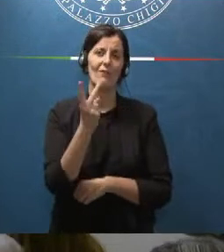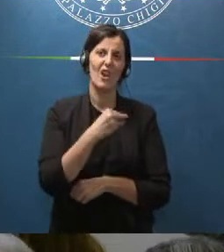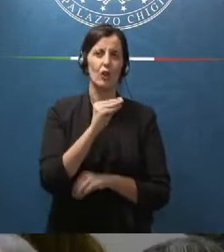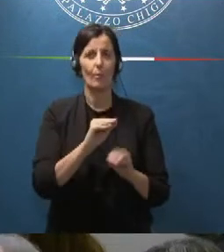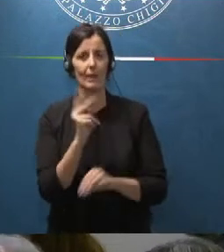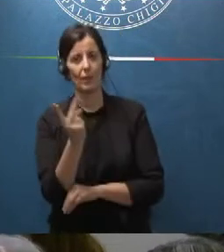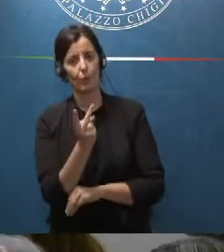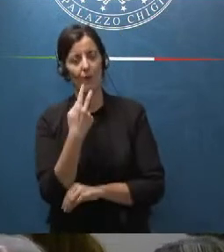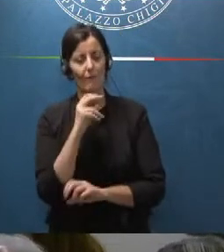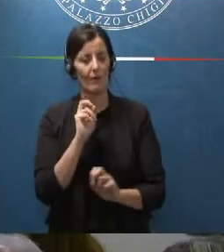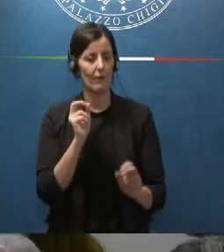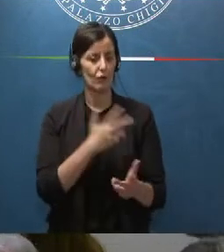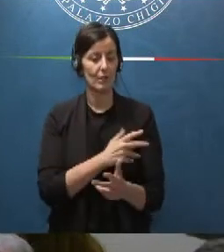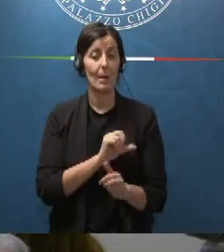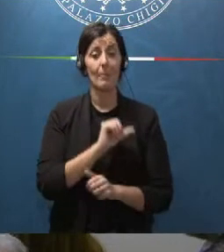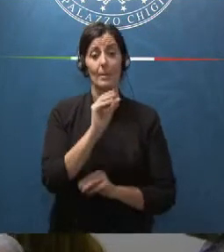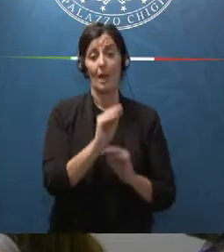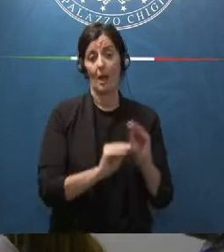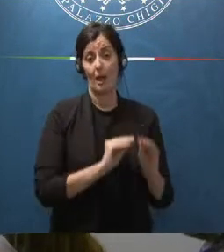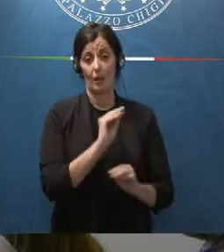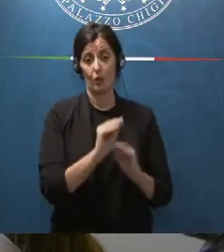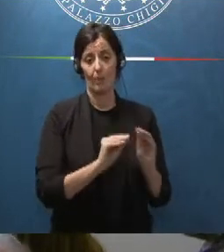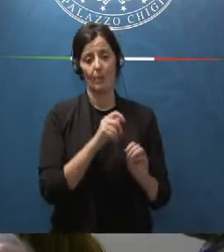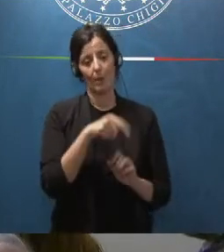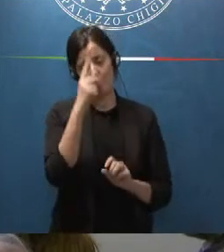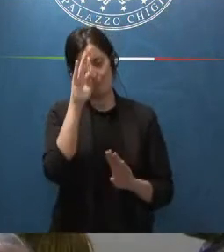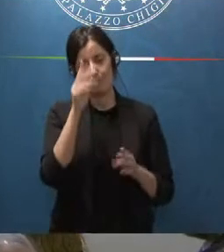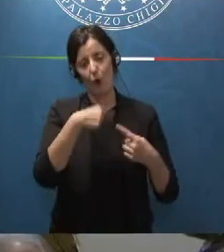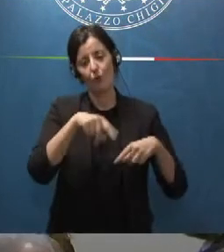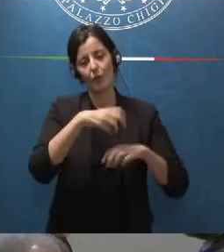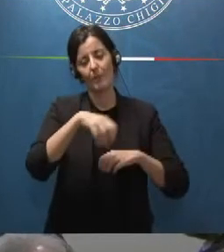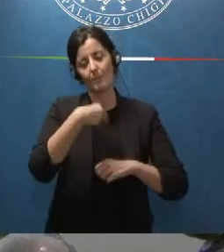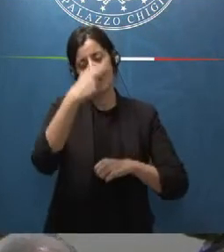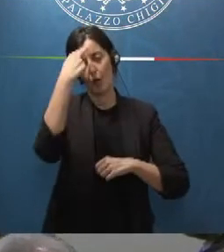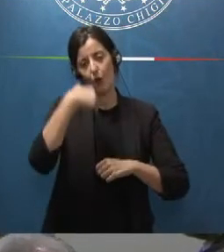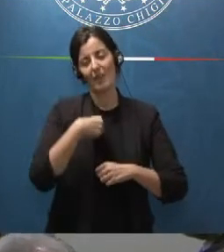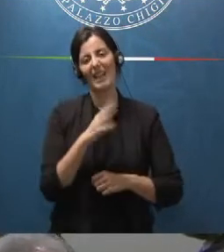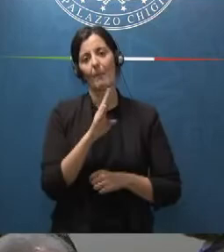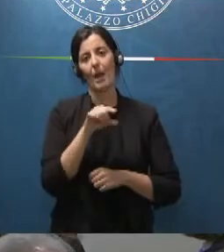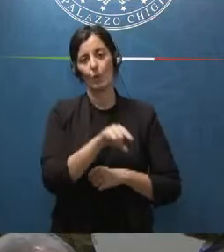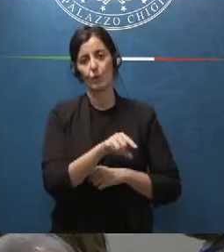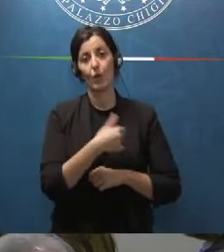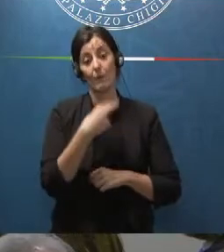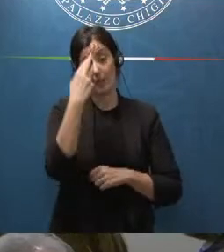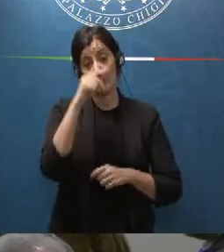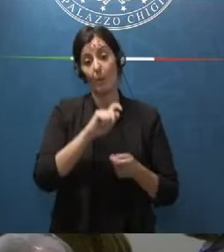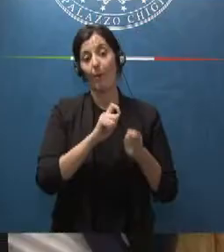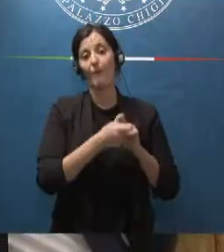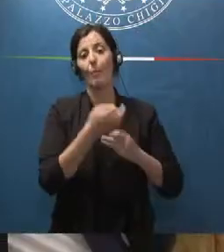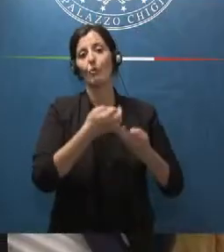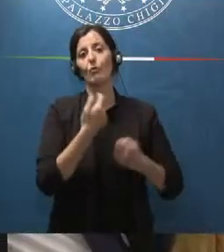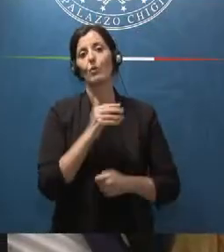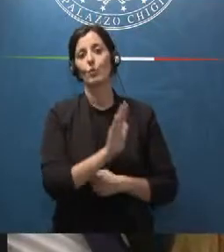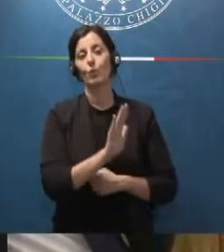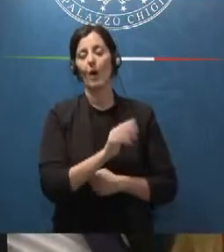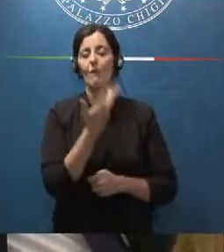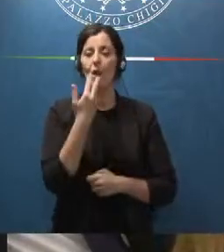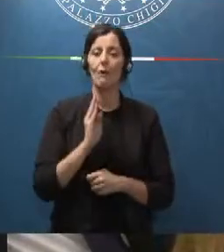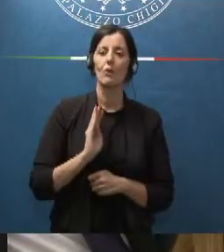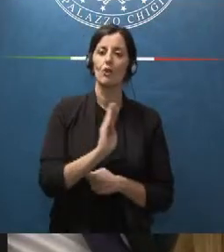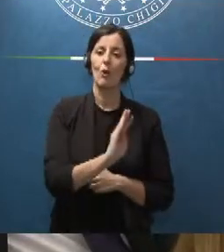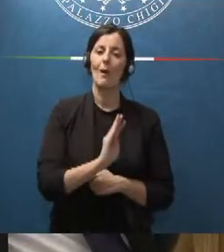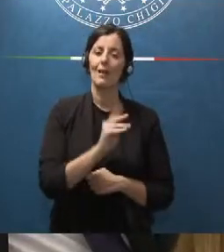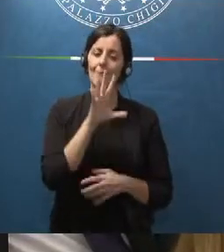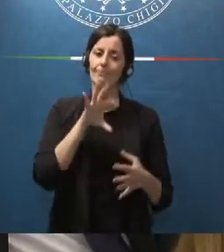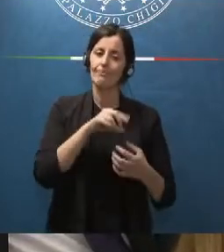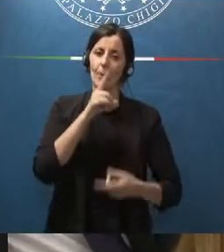la prima visto che avete dedicato il consiglio dei ministri a Berlusconi e avete parlato anche della sua riforma della giustizia volevo chiedere una domanda